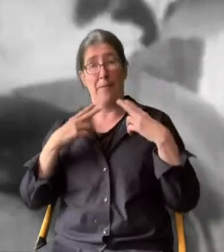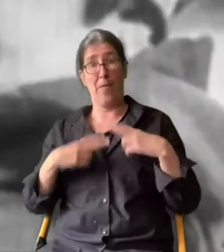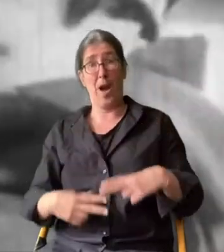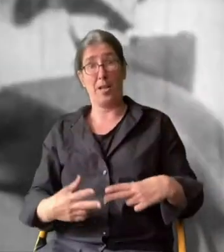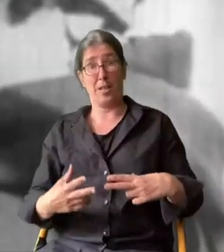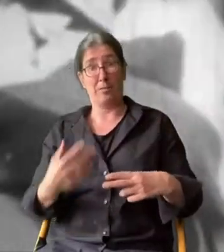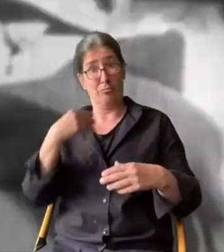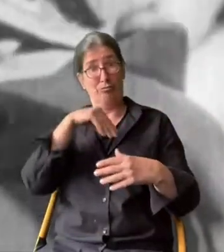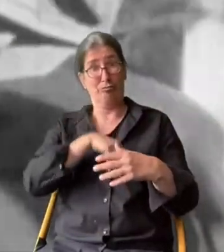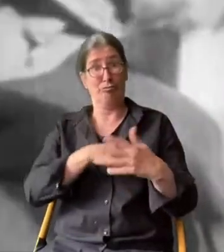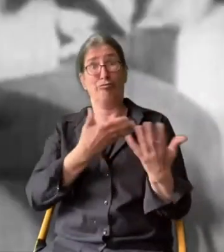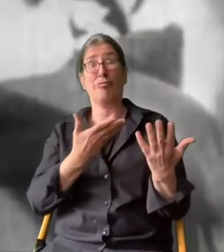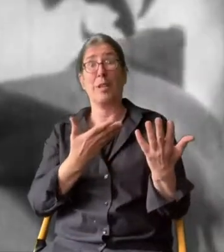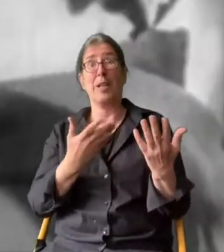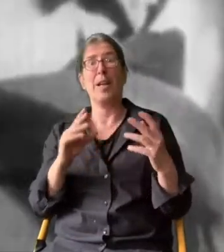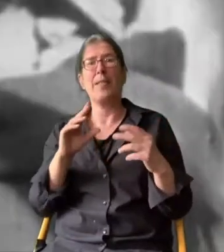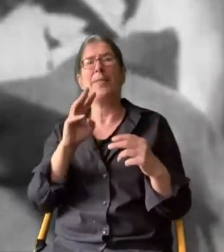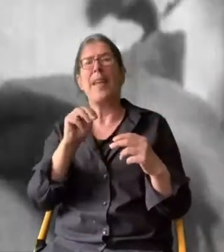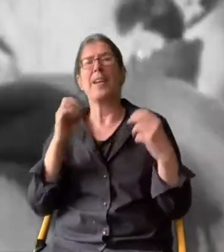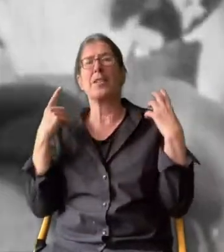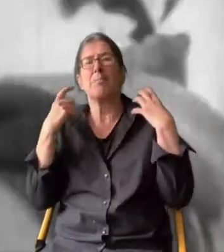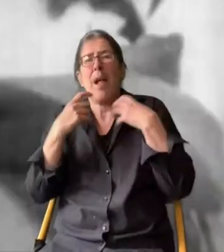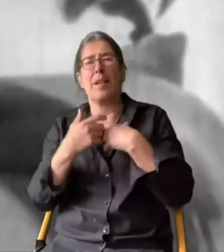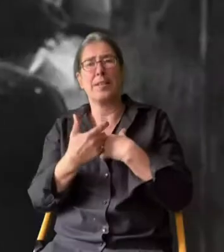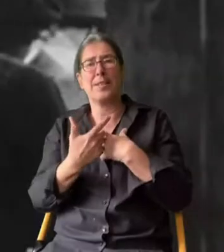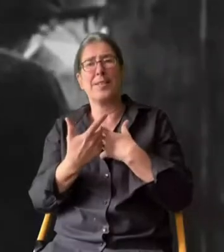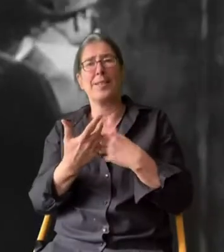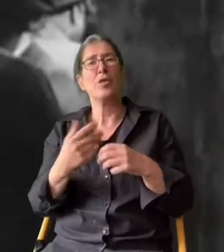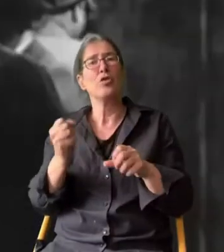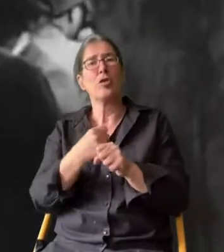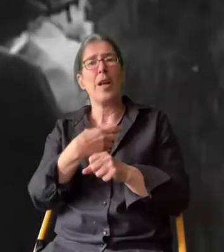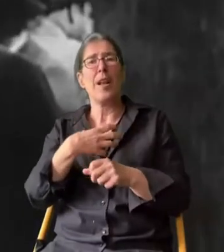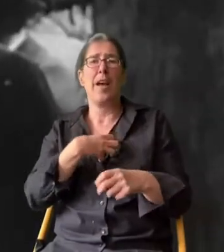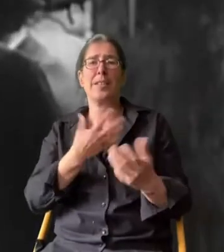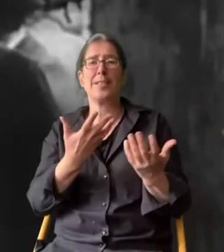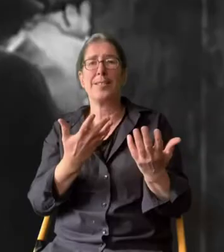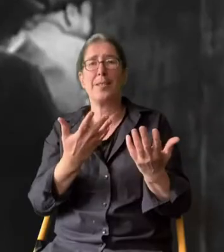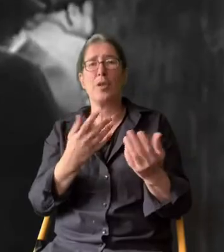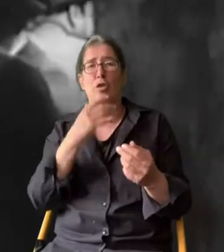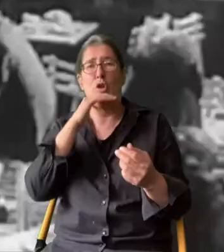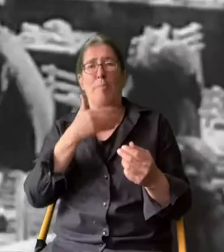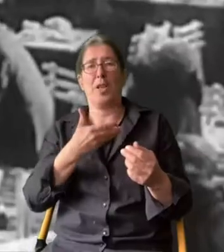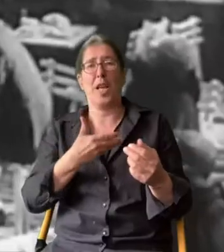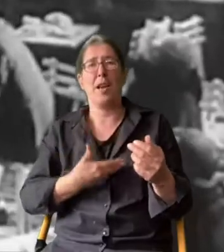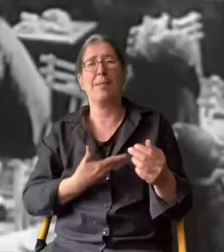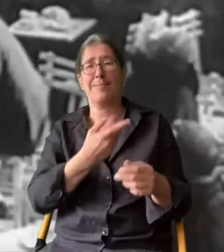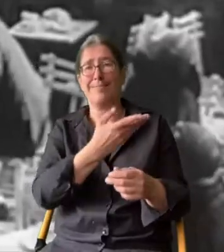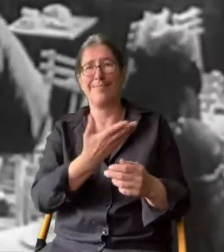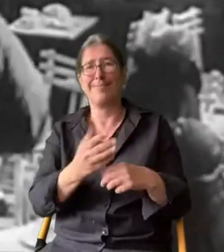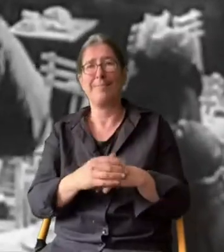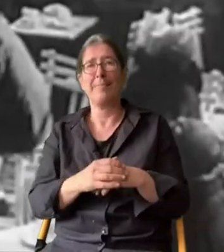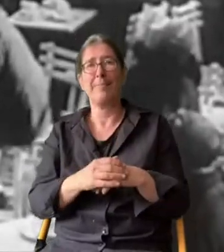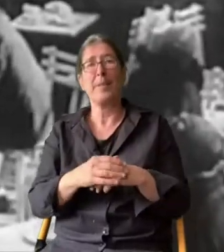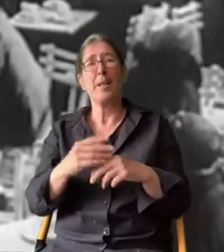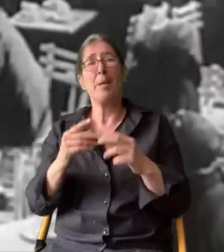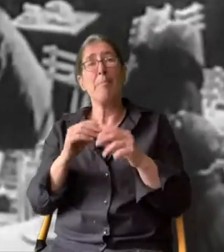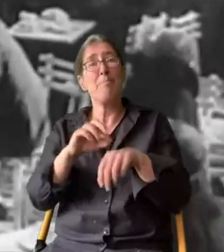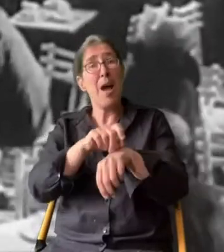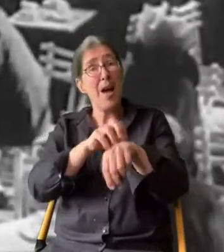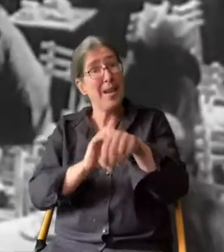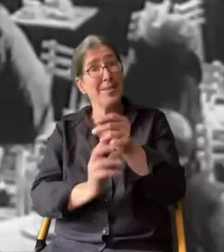Tanten, ein Frack mit was drin, ein Nerzpelz, ein Steinherz, ein Doppelkinn.